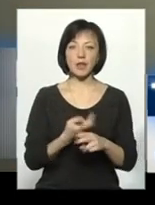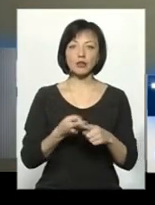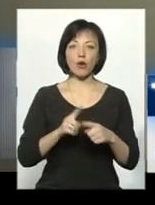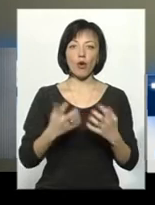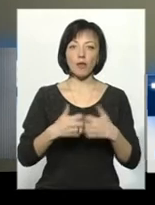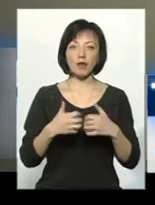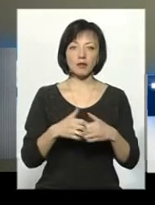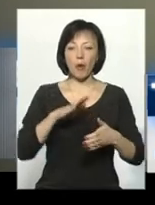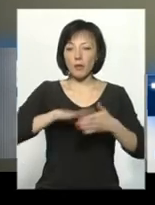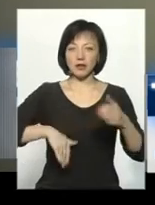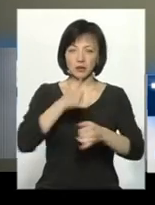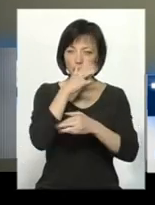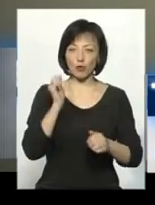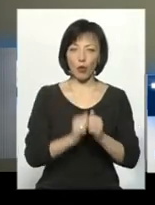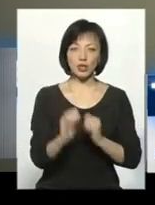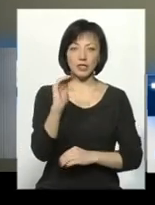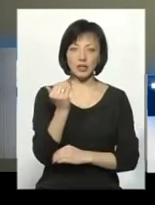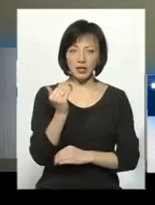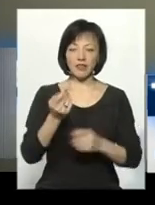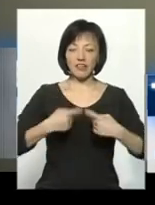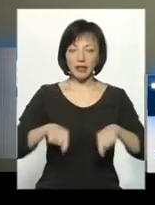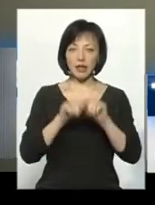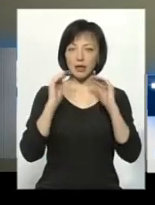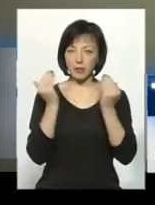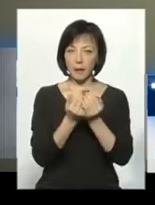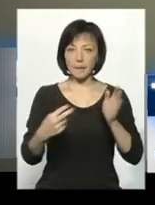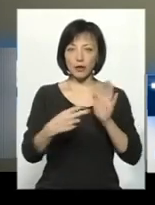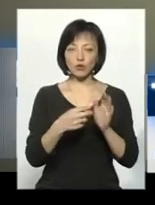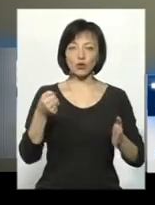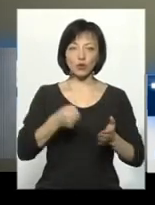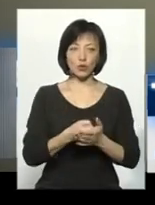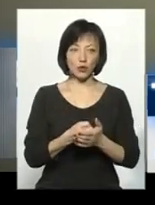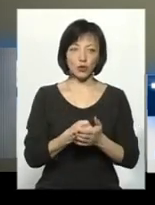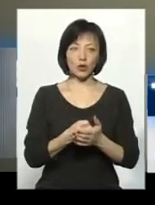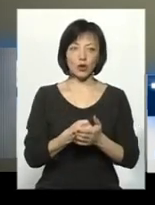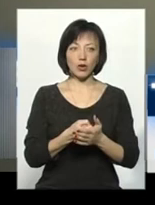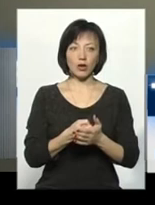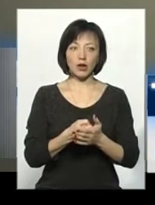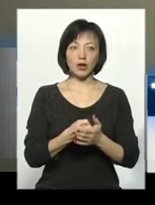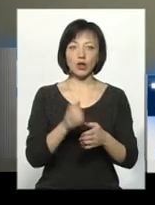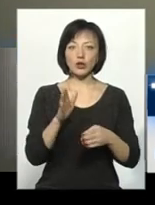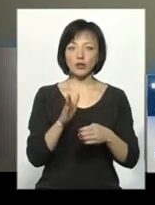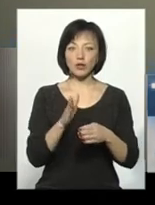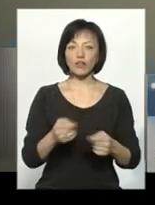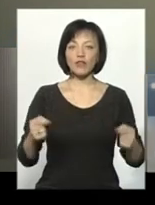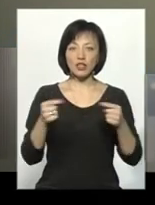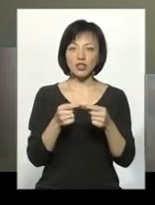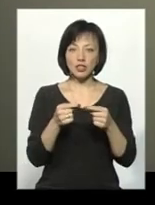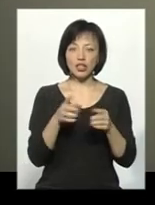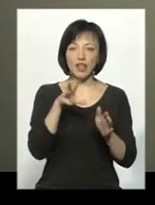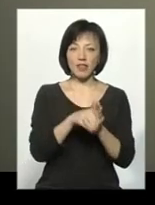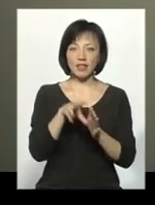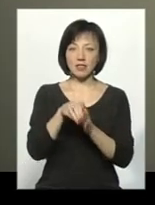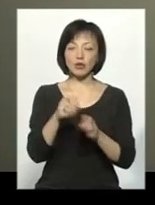витісне може. Кожна дитина, яка є в відділенні реанімації, підключена до монітурування, до визначення насичення